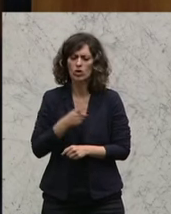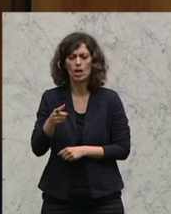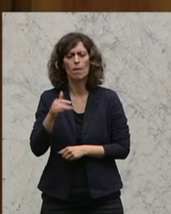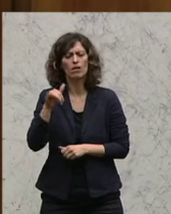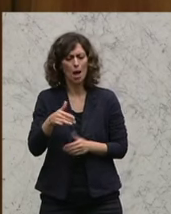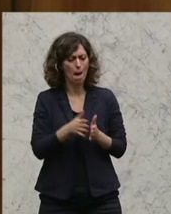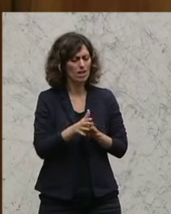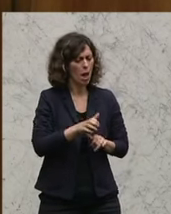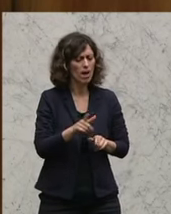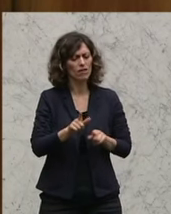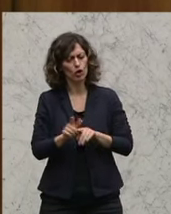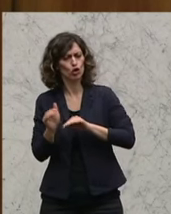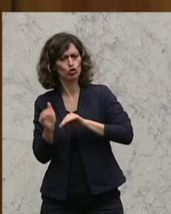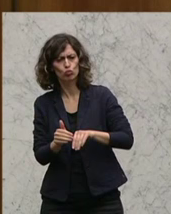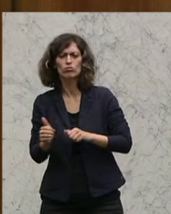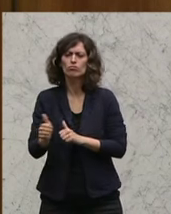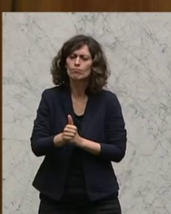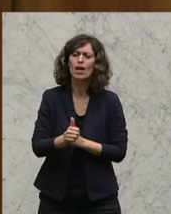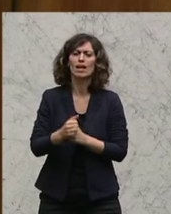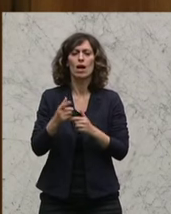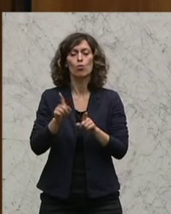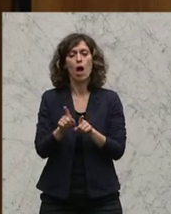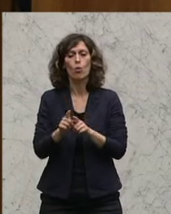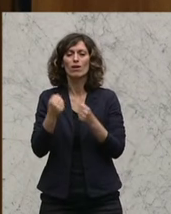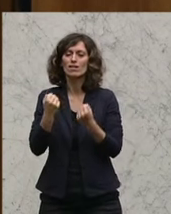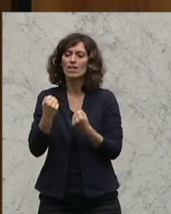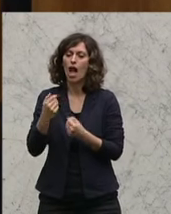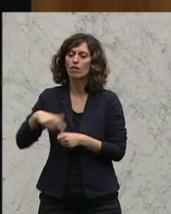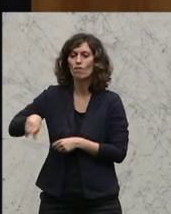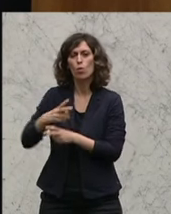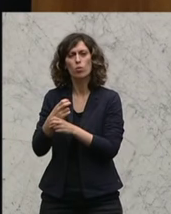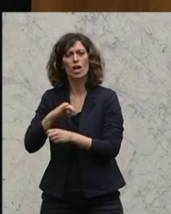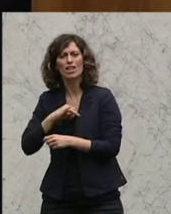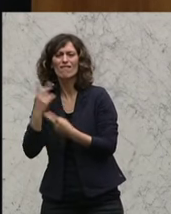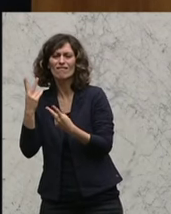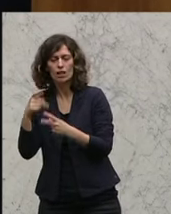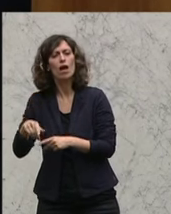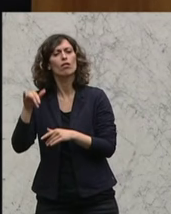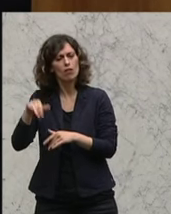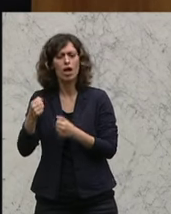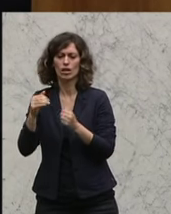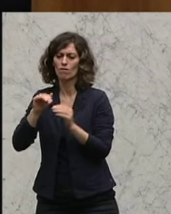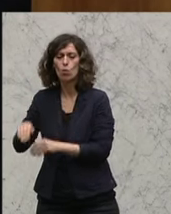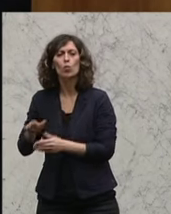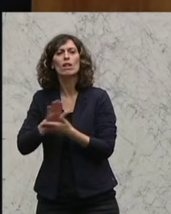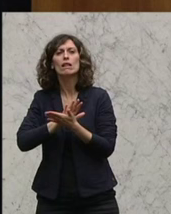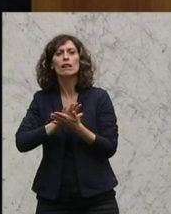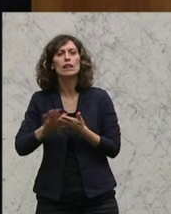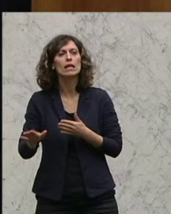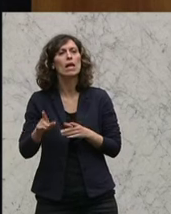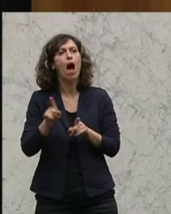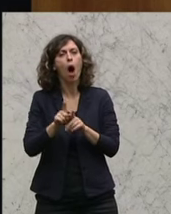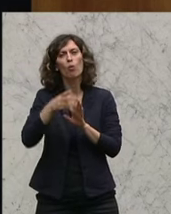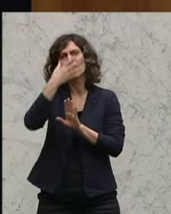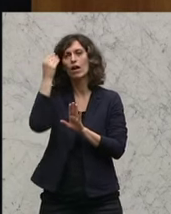gestellt hat, dass sie die Sicherheitsinteressen Österreichs gewahrt hat und nie die europäische Dimension außer